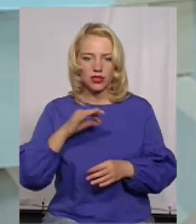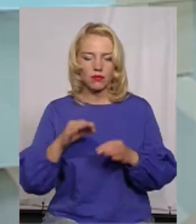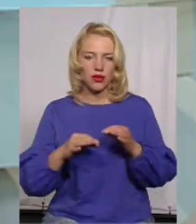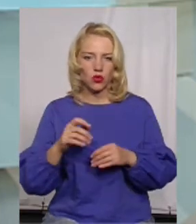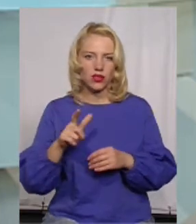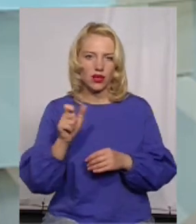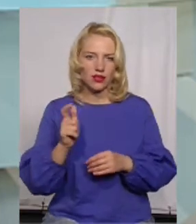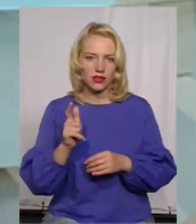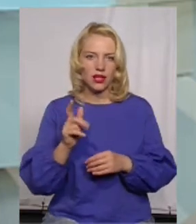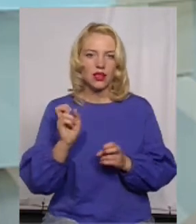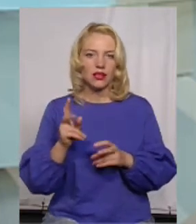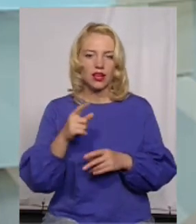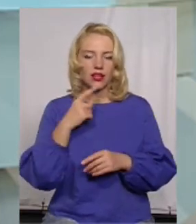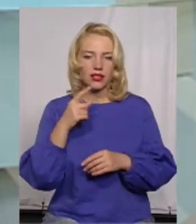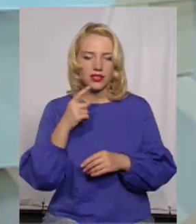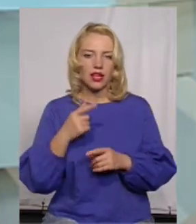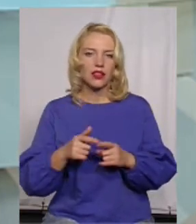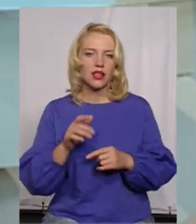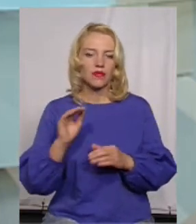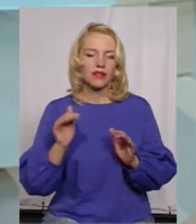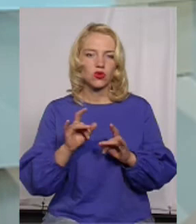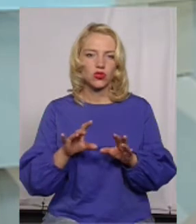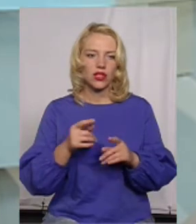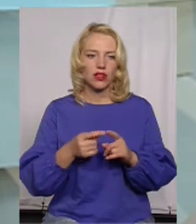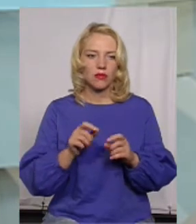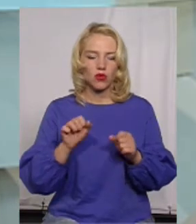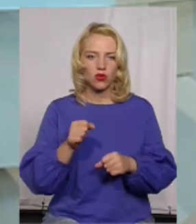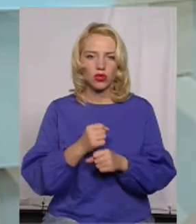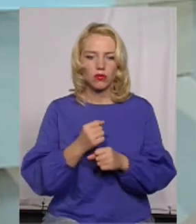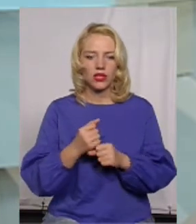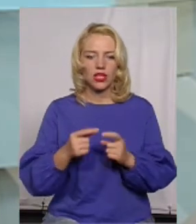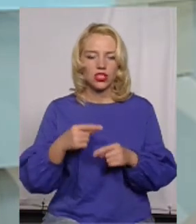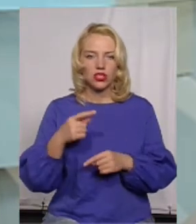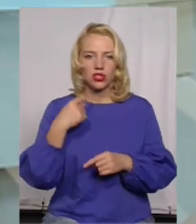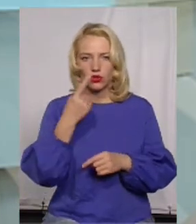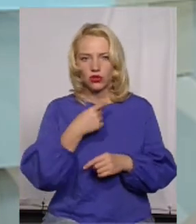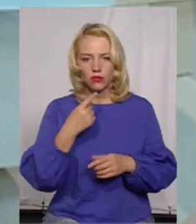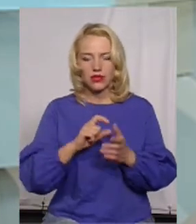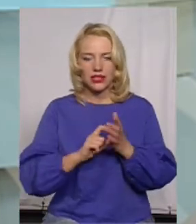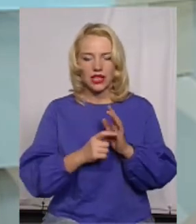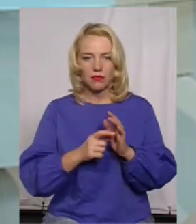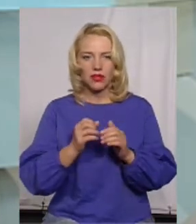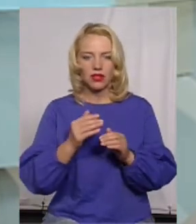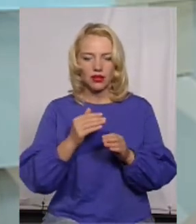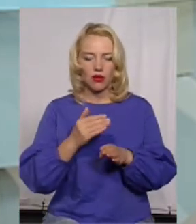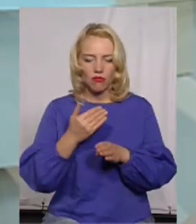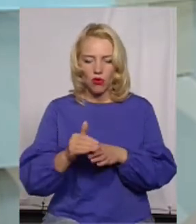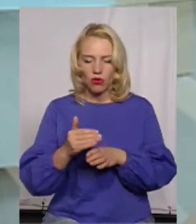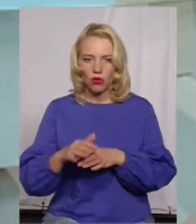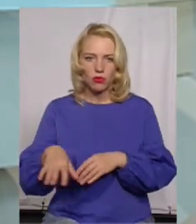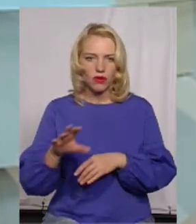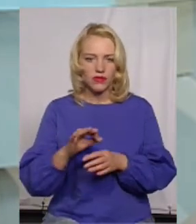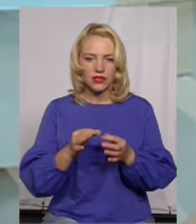газ. Тобто, як казали в сюжеті, він може це зробити через особистий кабінет, там покроково все доступно